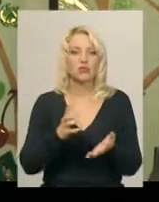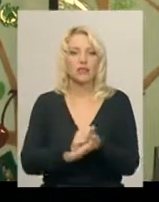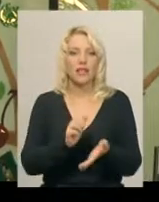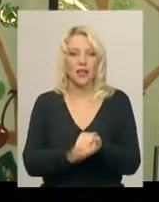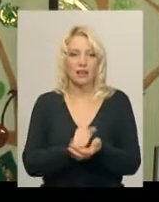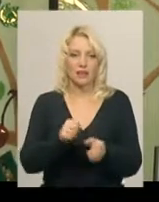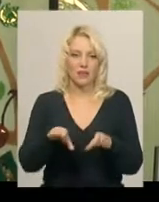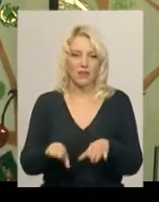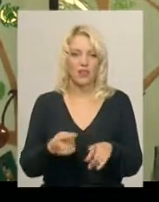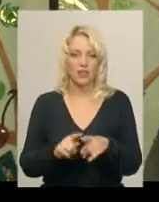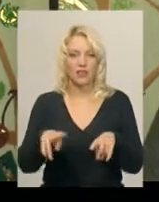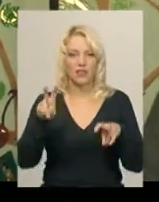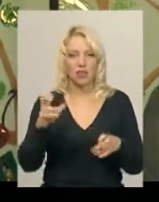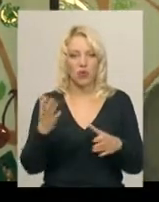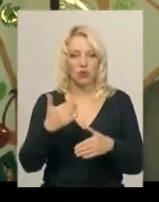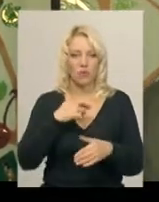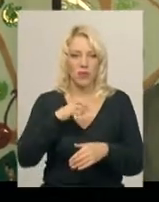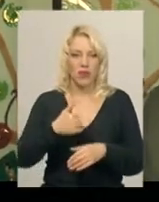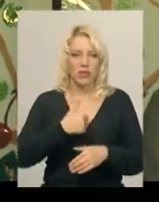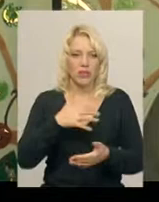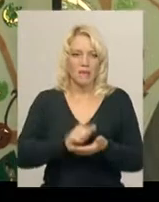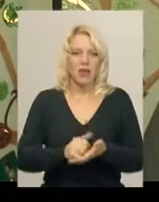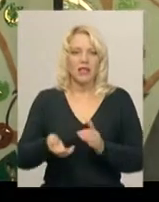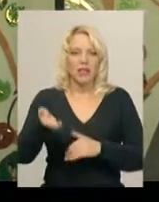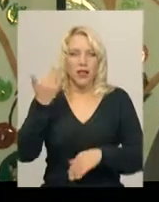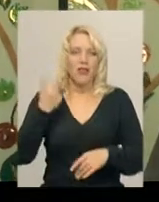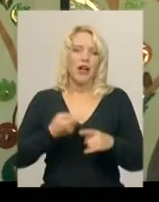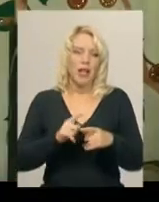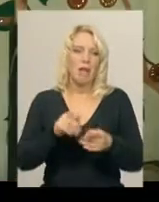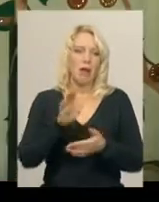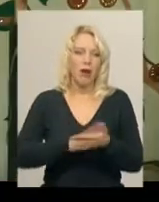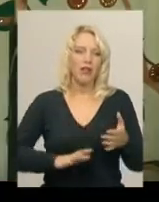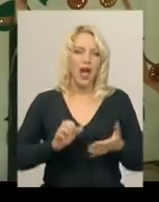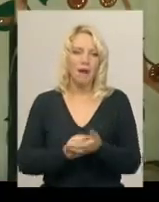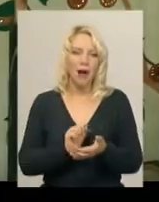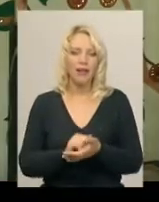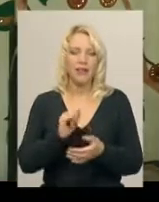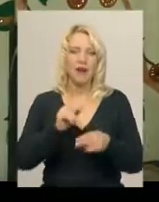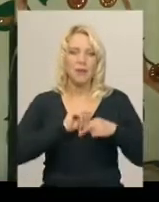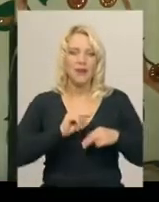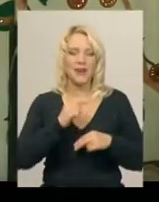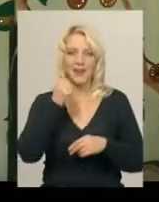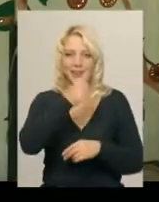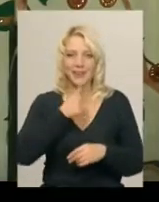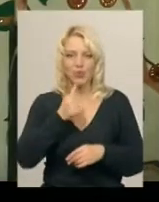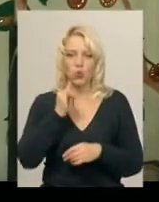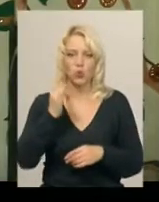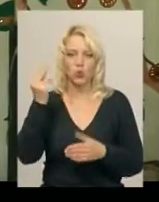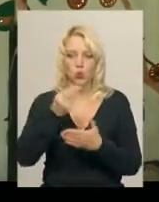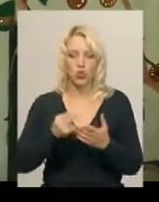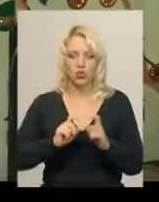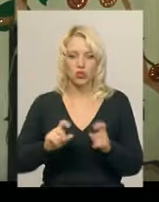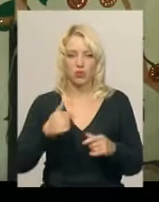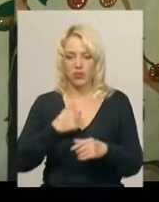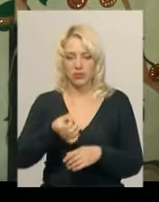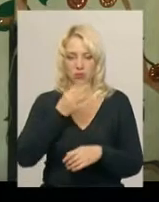вирішив, що ця тема, якою я хотів зайнятися давно, і вже ось продовжую нею займатися. Попрацювали рік художній школі. Мені сподобався особисто